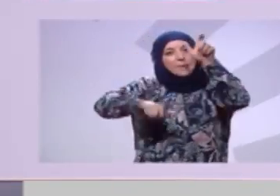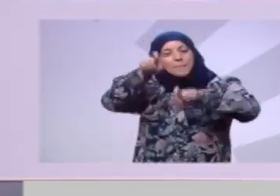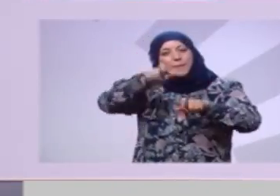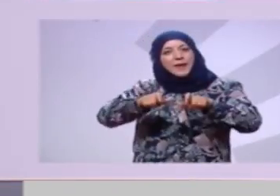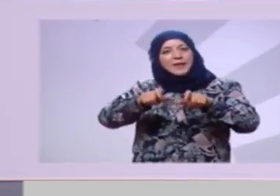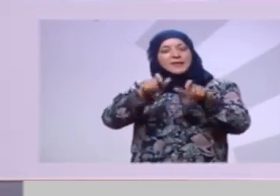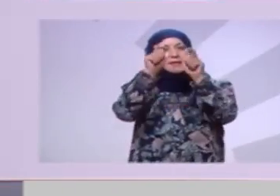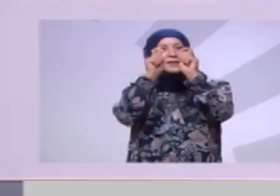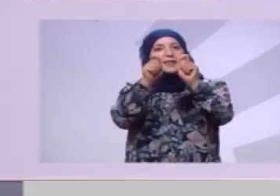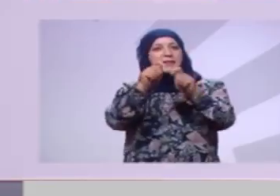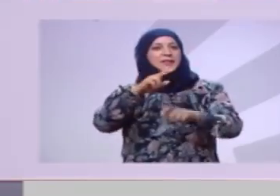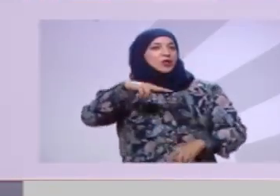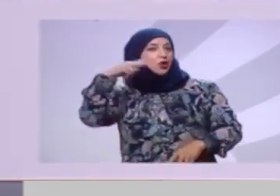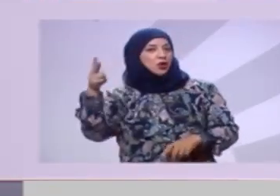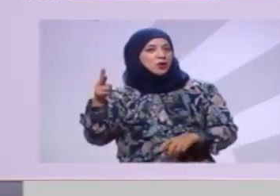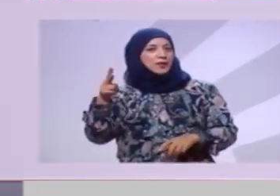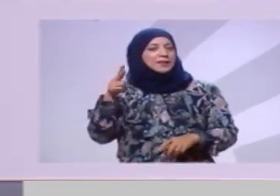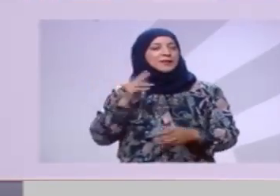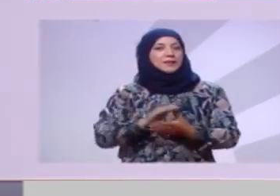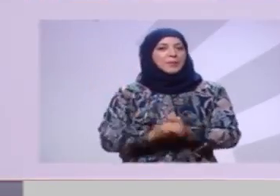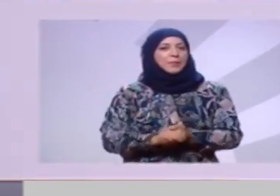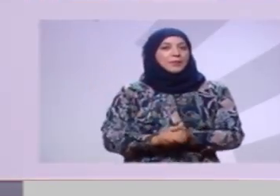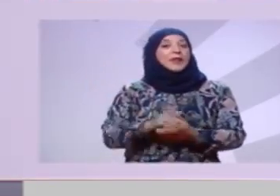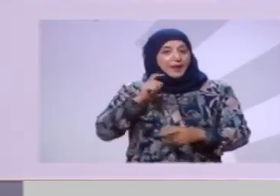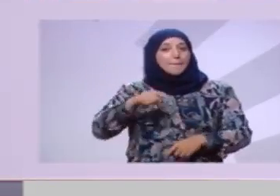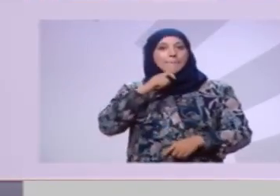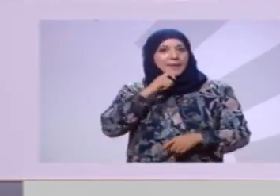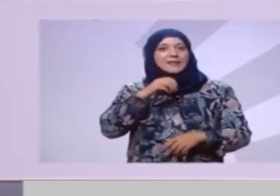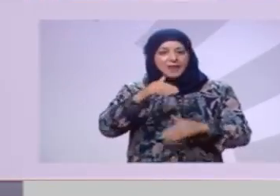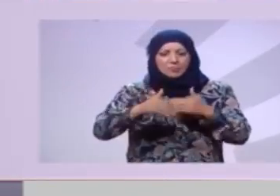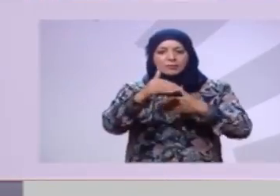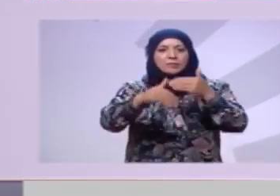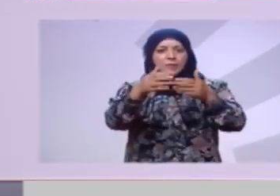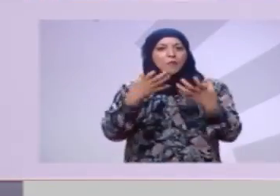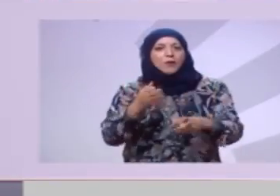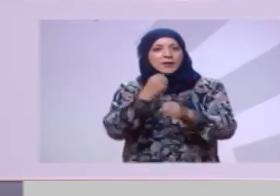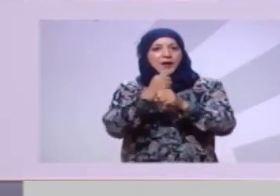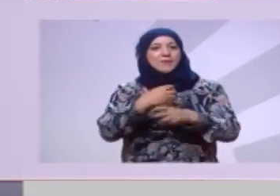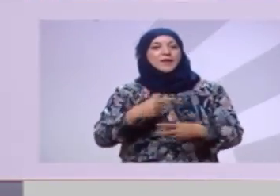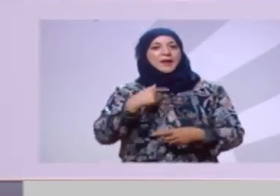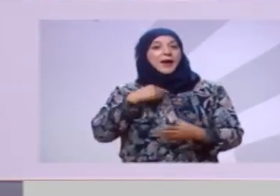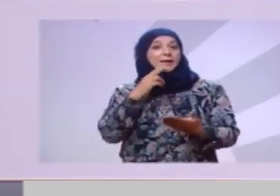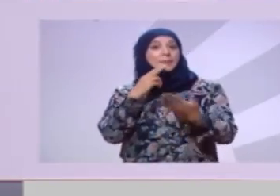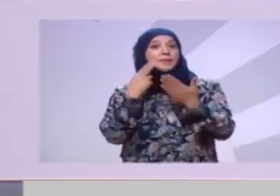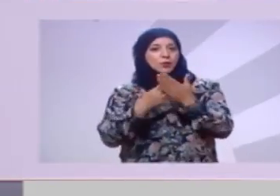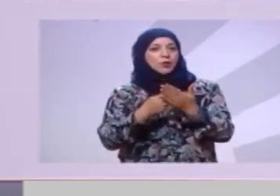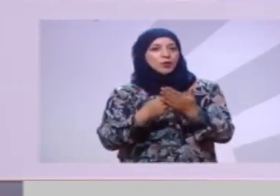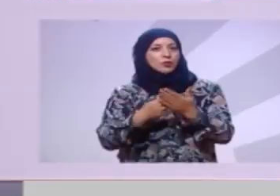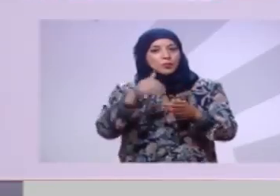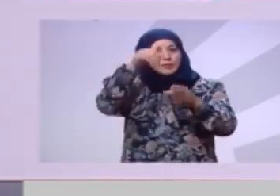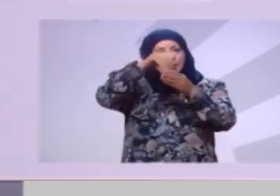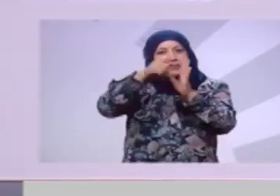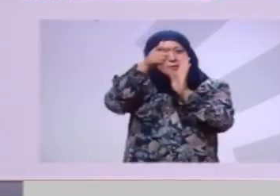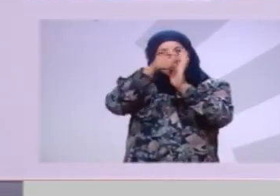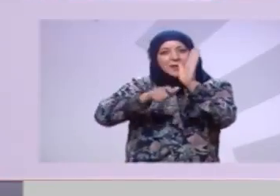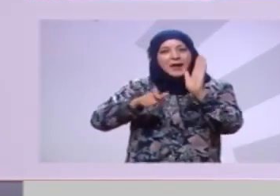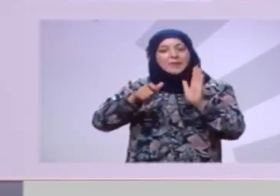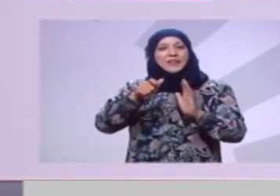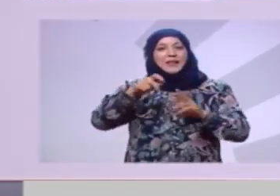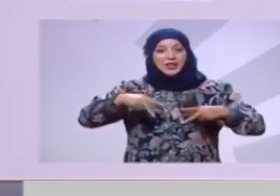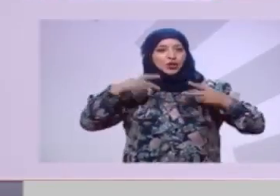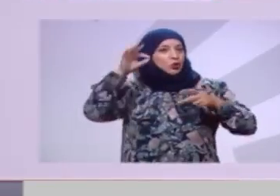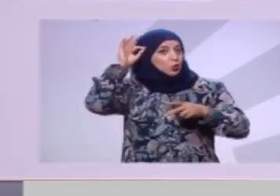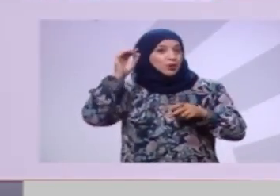الطبقة السياسية اللي حكمتنا واللي مزالت ناوية باش تحكمنا نتعهدوا كيف تنتخدوا قائمة عيش تونسي أريانا